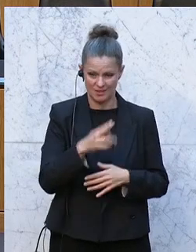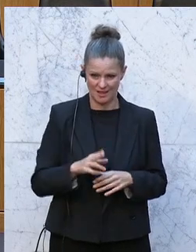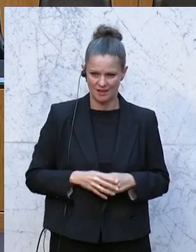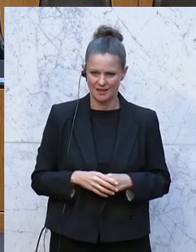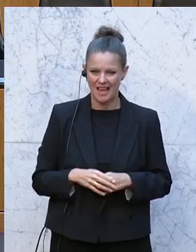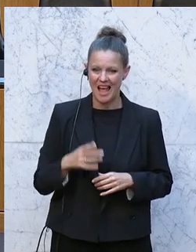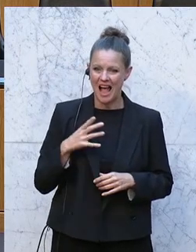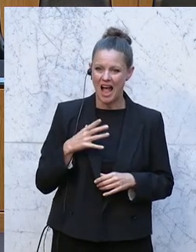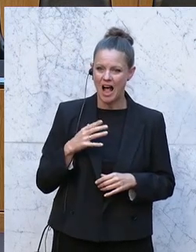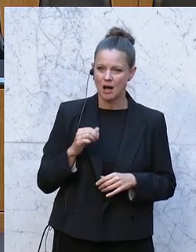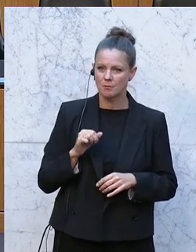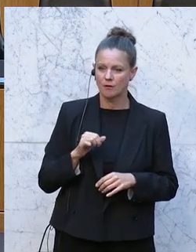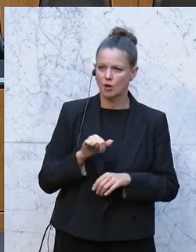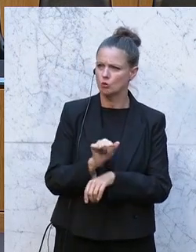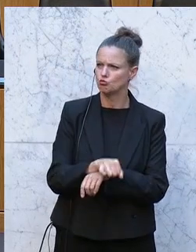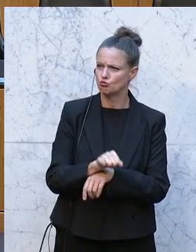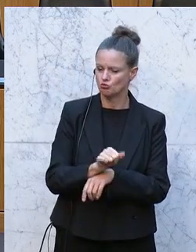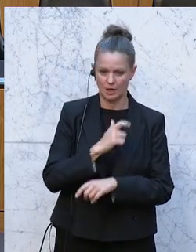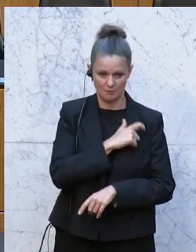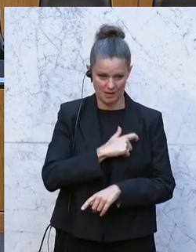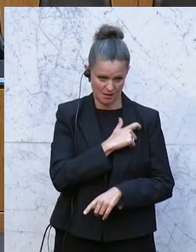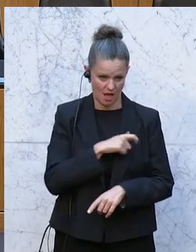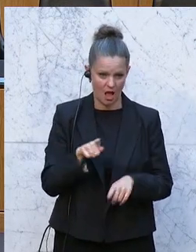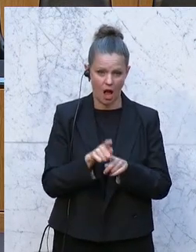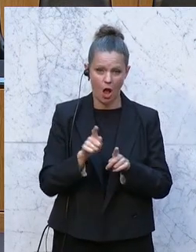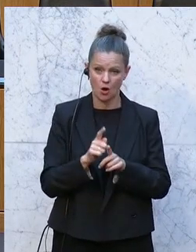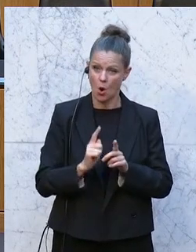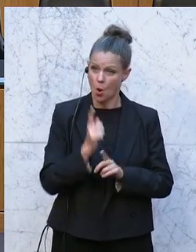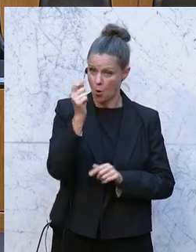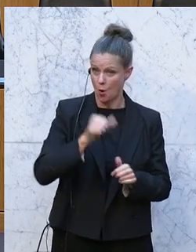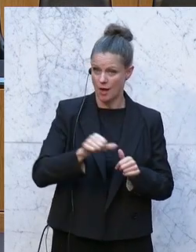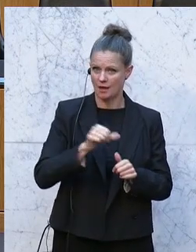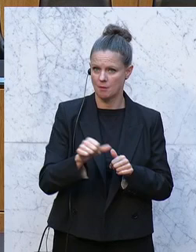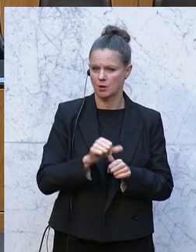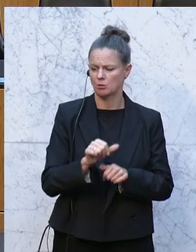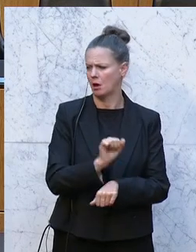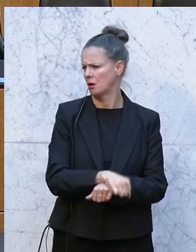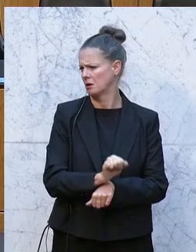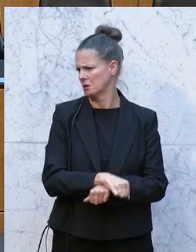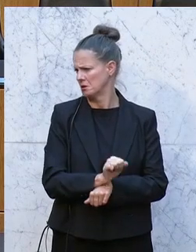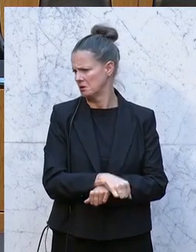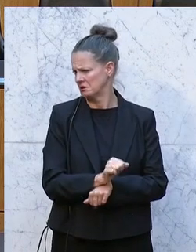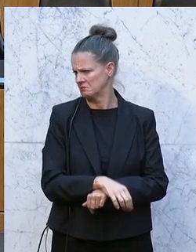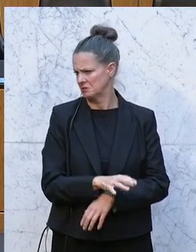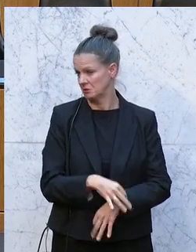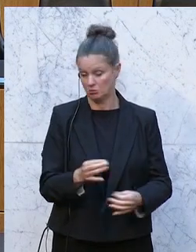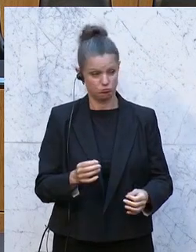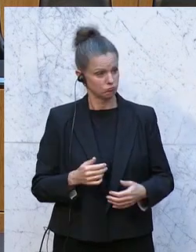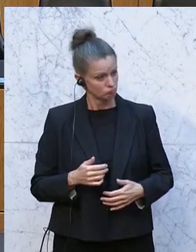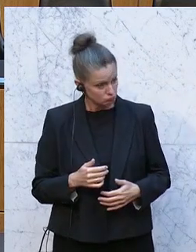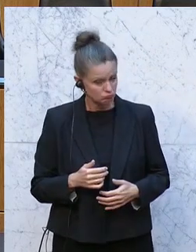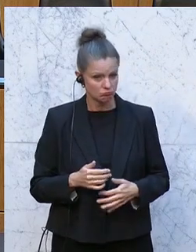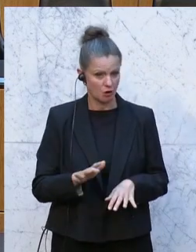Leugnerpartei auch noch die hohen Temperaturen wegleugnet, finde ich schon sehr herausfordernd.